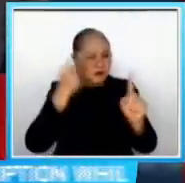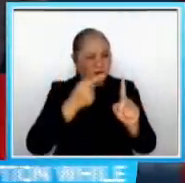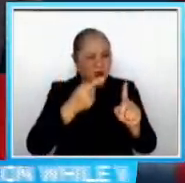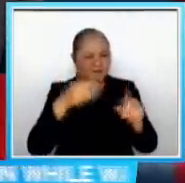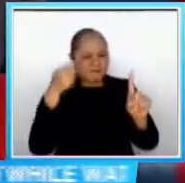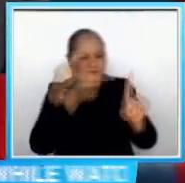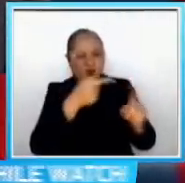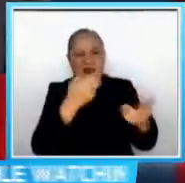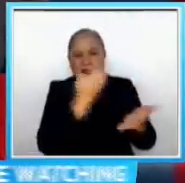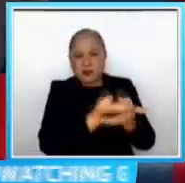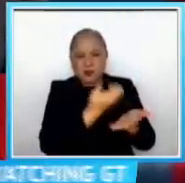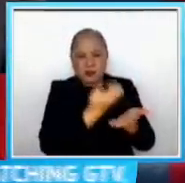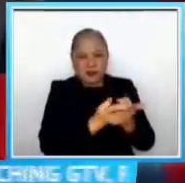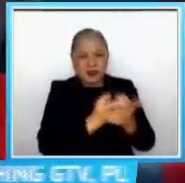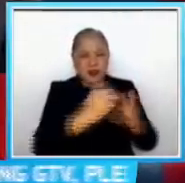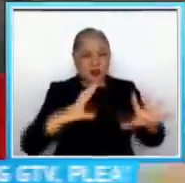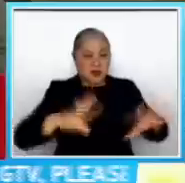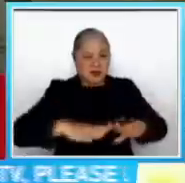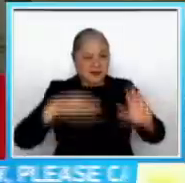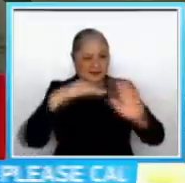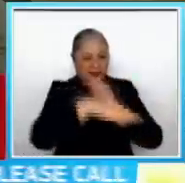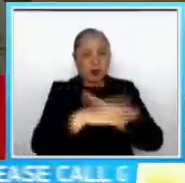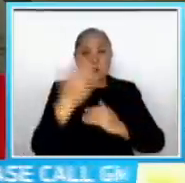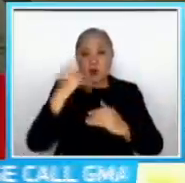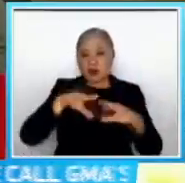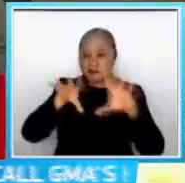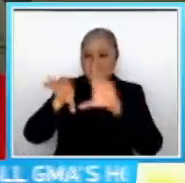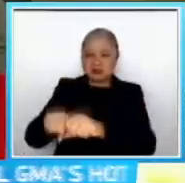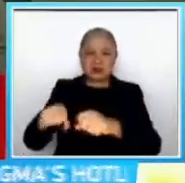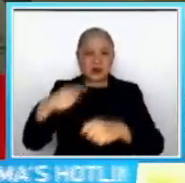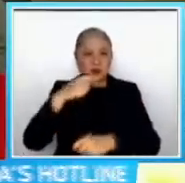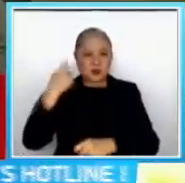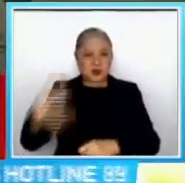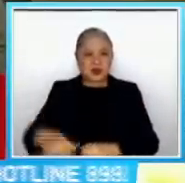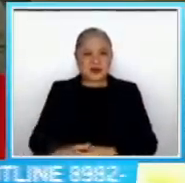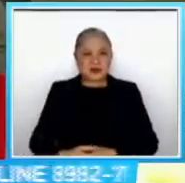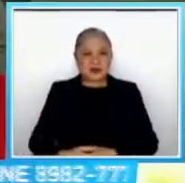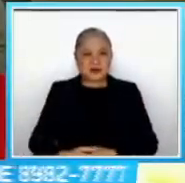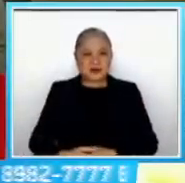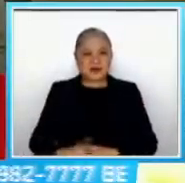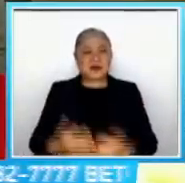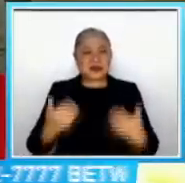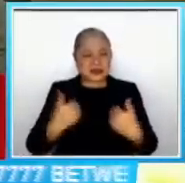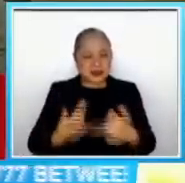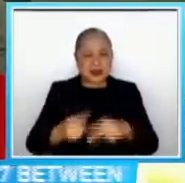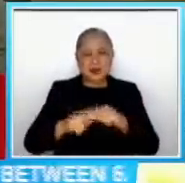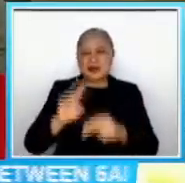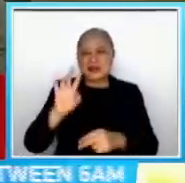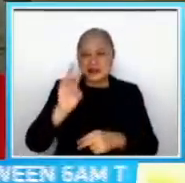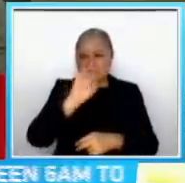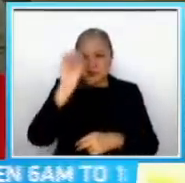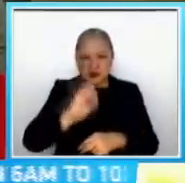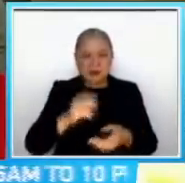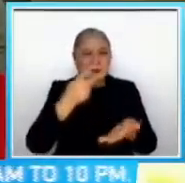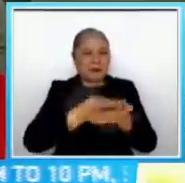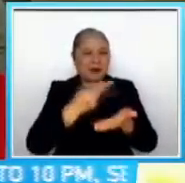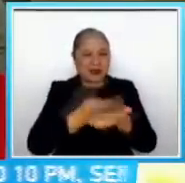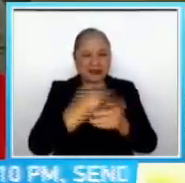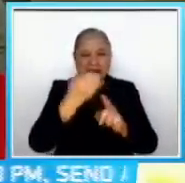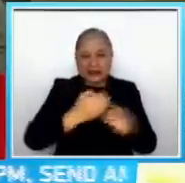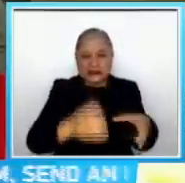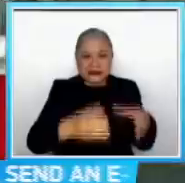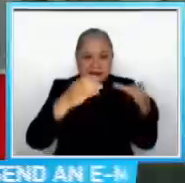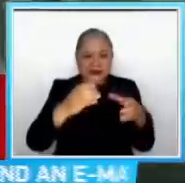Russia Dahil sa pag-atake nito sa Ukraine Dahil dito umakyat ng halos 7% ang presyo ng kada bariles ng krudo